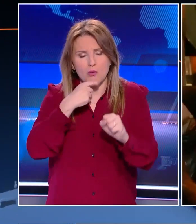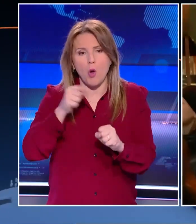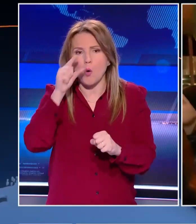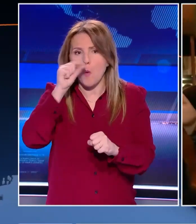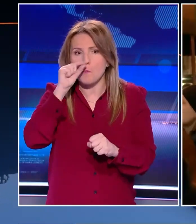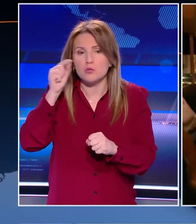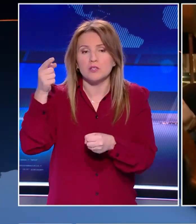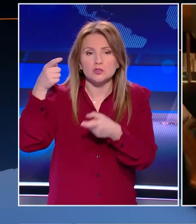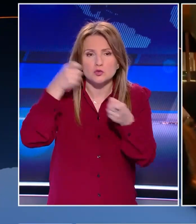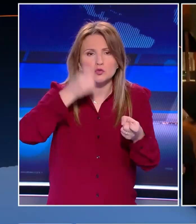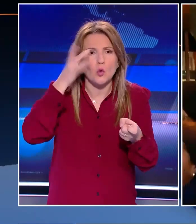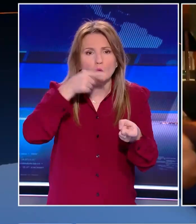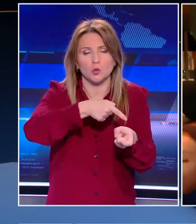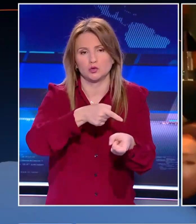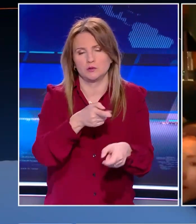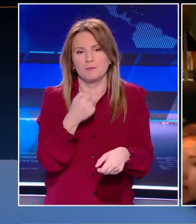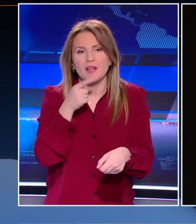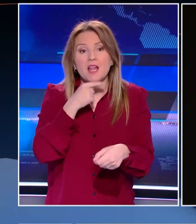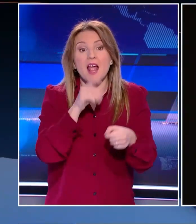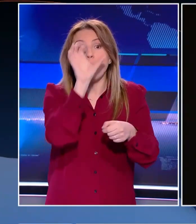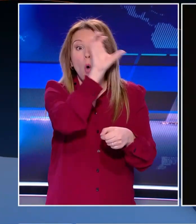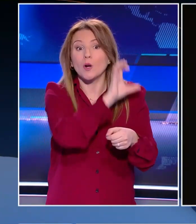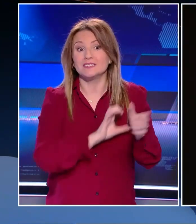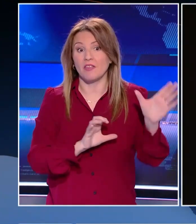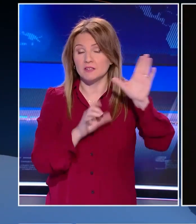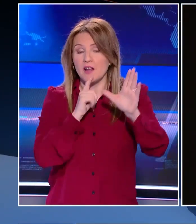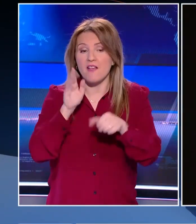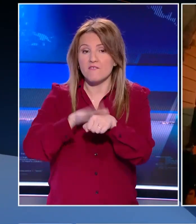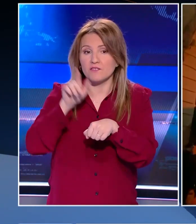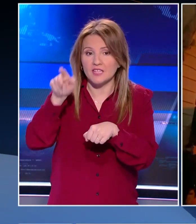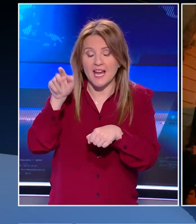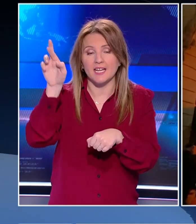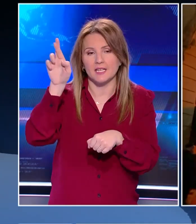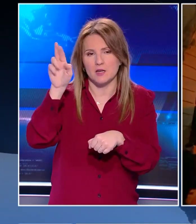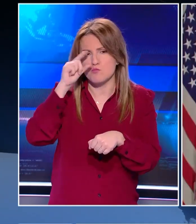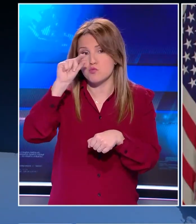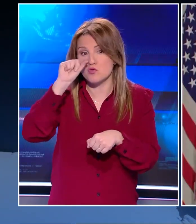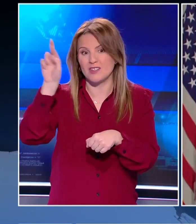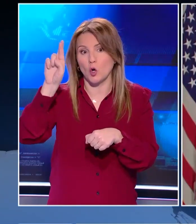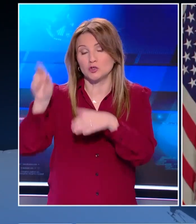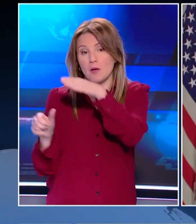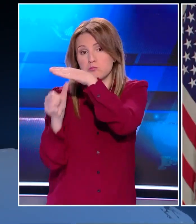Η Δύση δείχνει τη Ρωσία ως μόνη υπεύθυνη για το θάνατο του Ναβάλνι και βάζει το στόχο στο τον Βλαντιμίν Πούτιν.